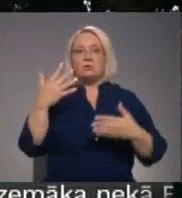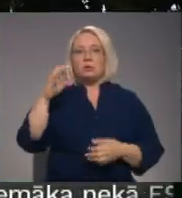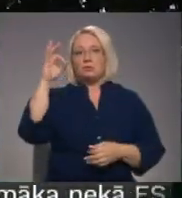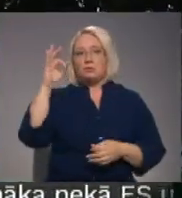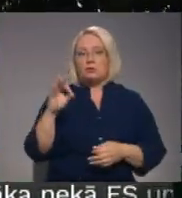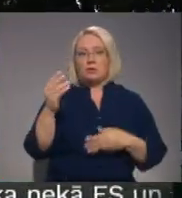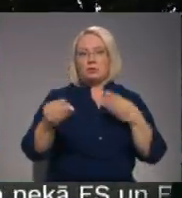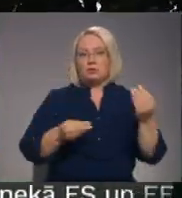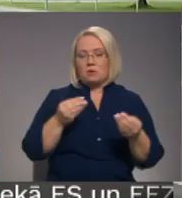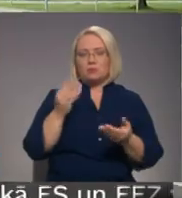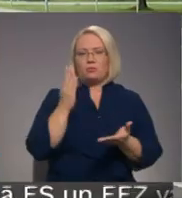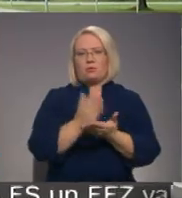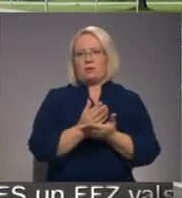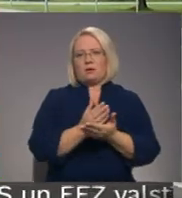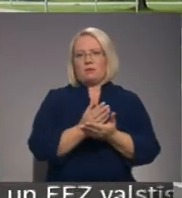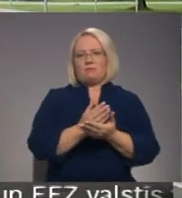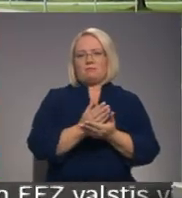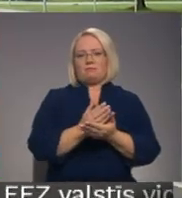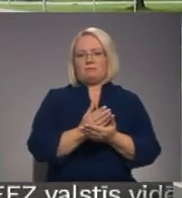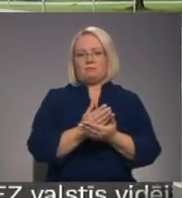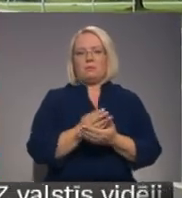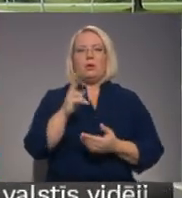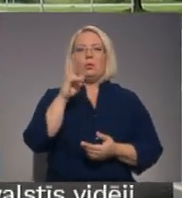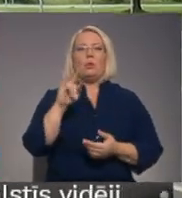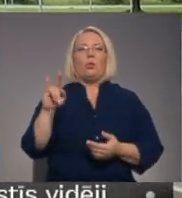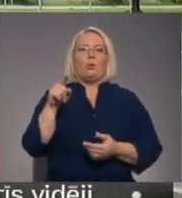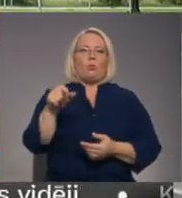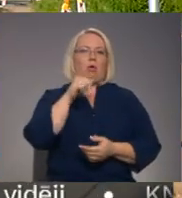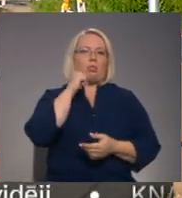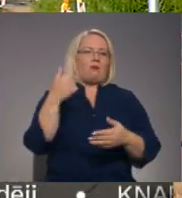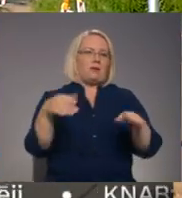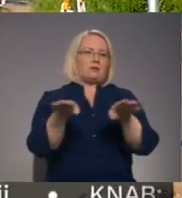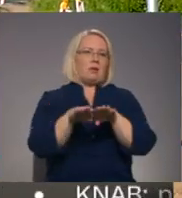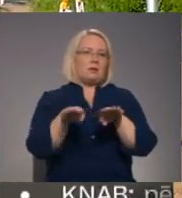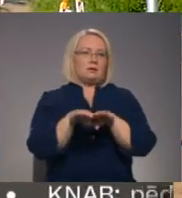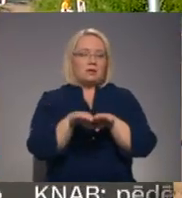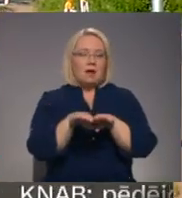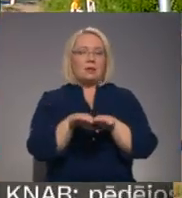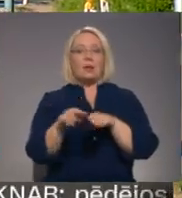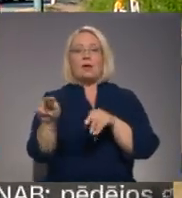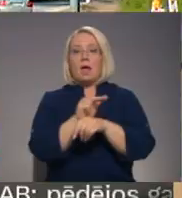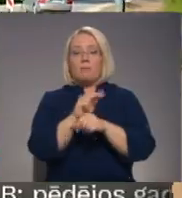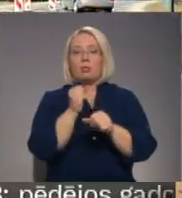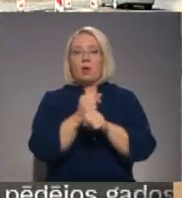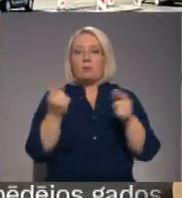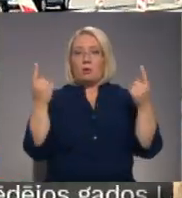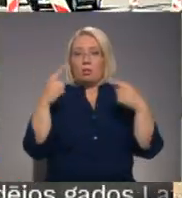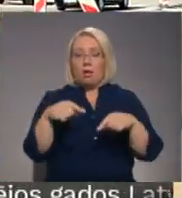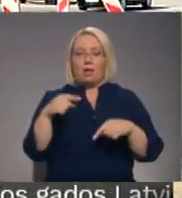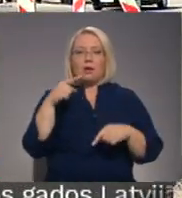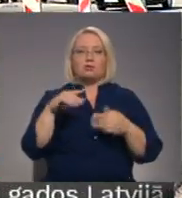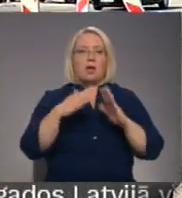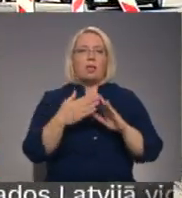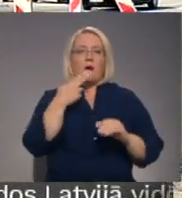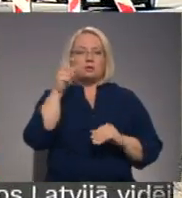izmaksu, ir noticis. Nu, nu, to nevar salīdzināt. Remontdarbu laikā gan augstkalnas lauksēmnieki